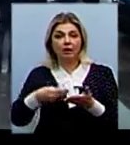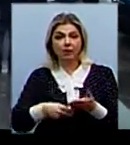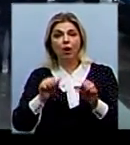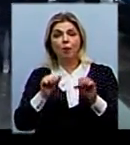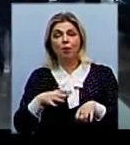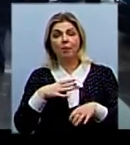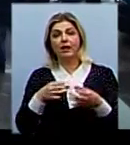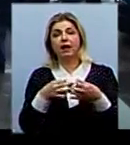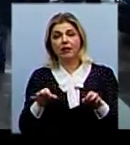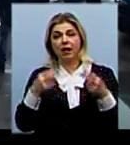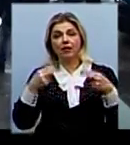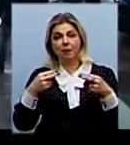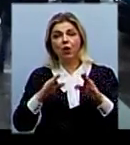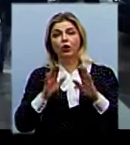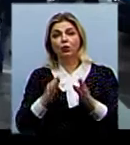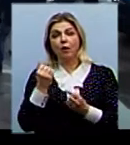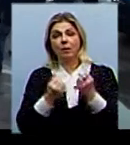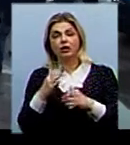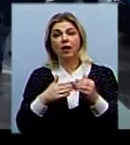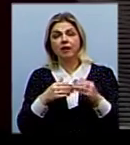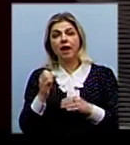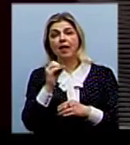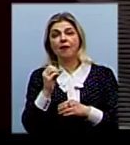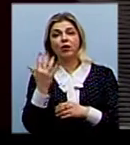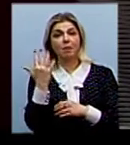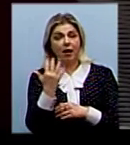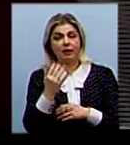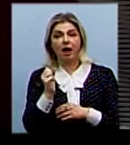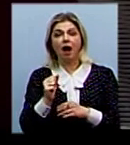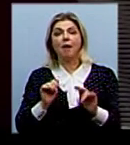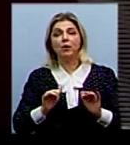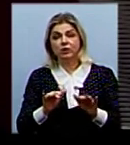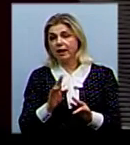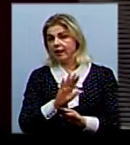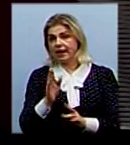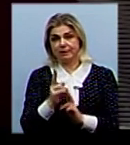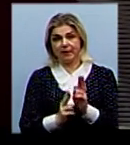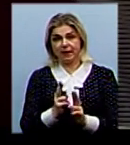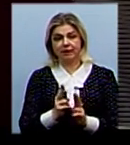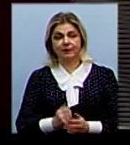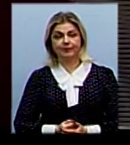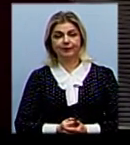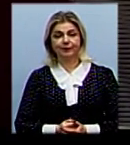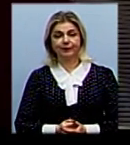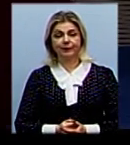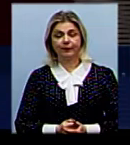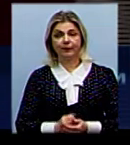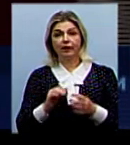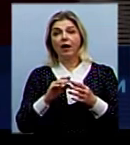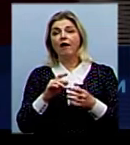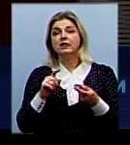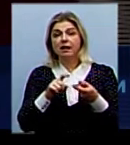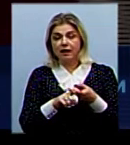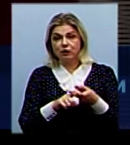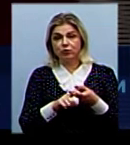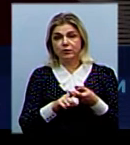було легально розмитнити лише автівку класу євро-5. Процедура не змінилась. Взагалі, в залежності